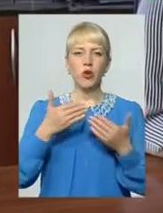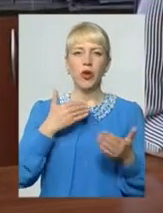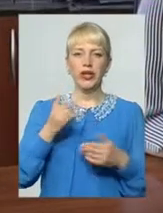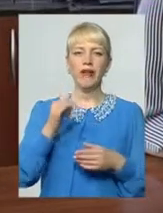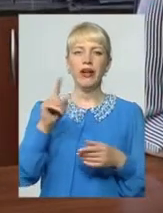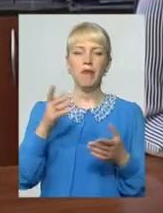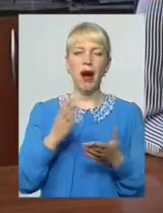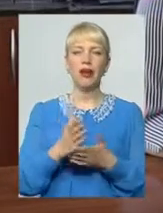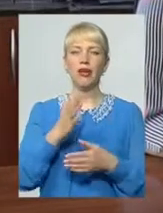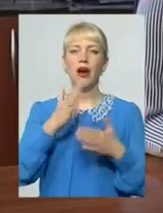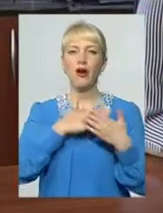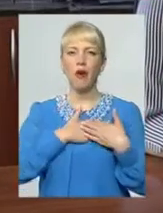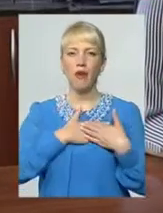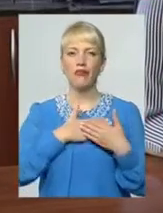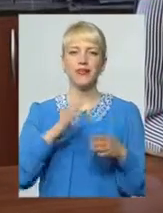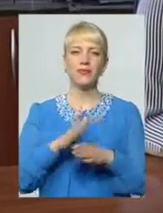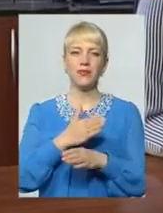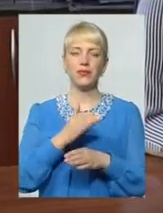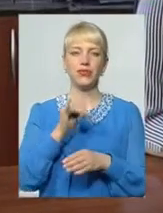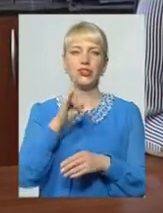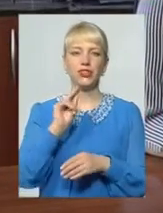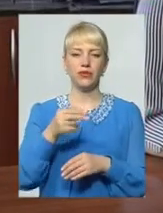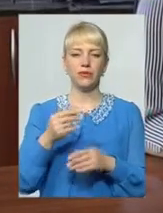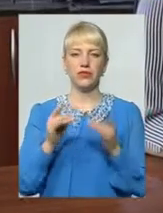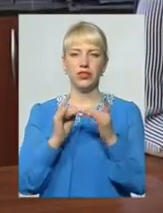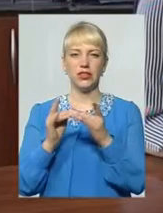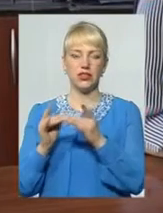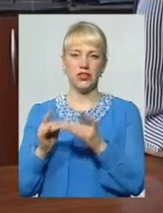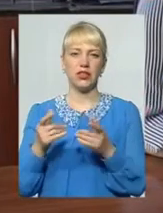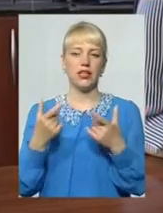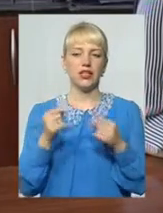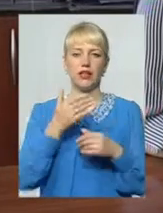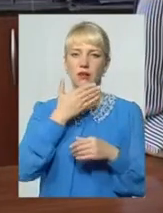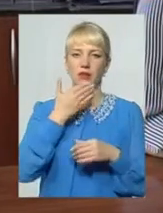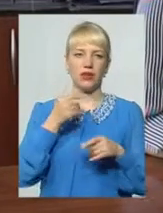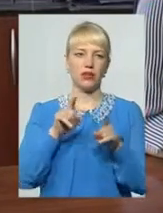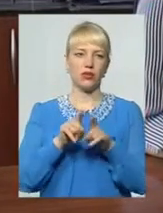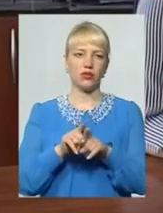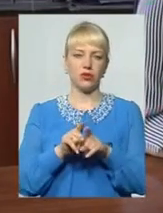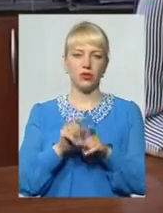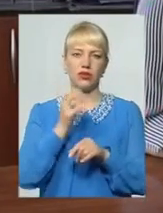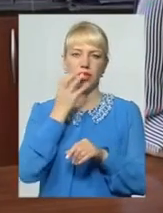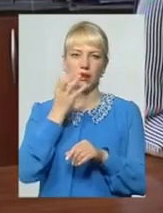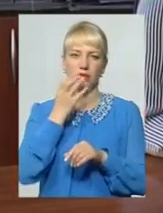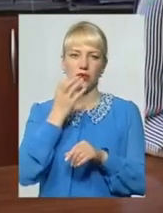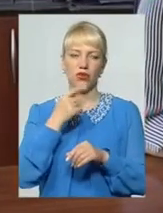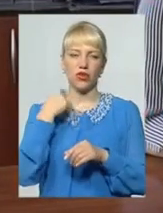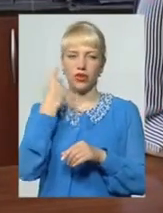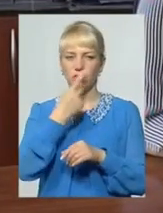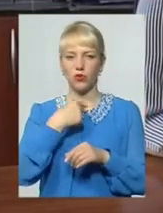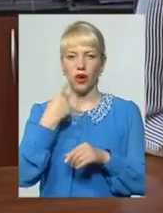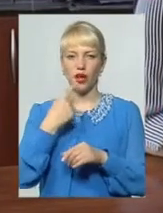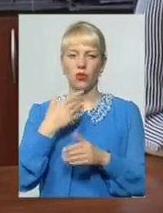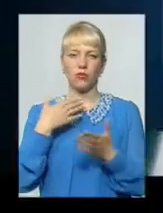І мають любов, ніж у сиротинцях, де вони, на жаль, не мають такого досить теплого індивідуального